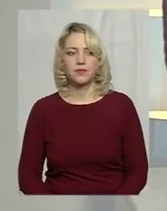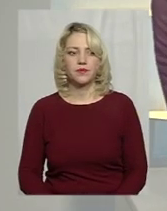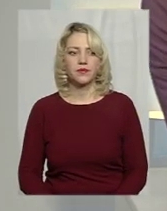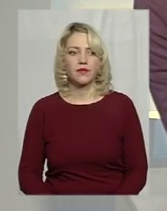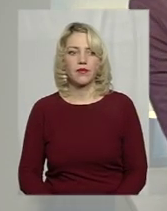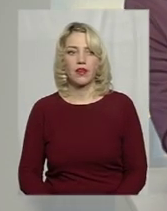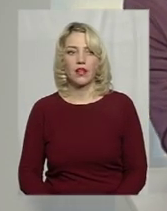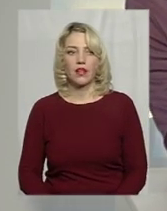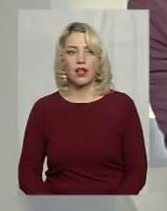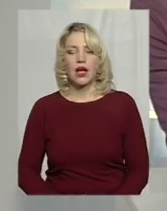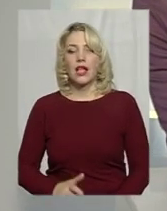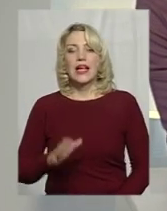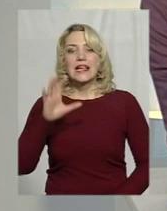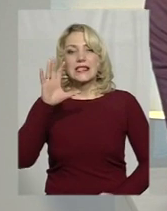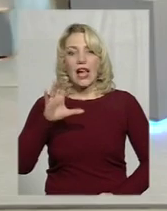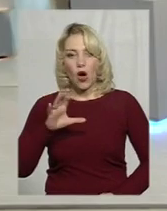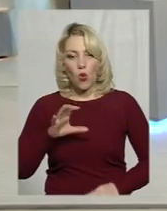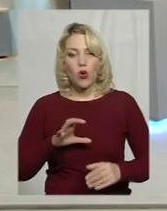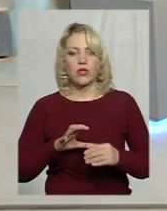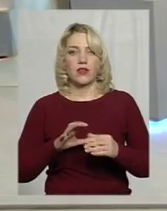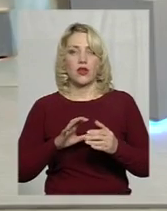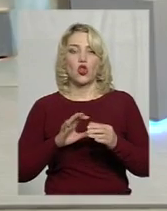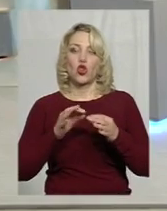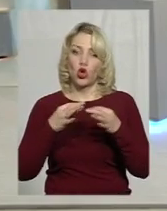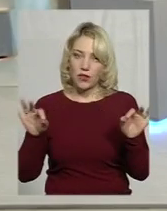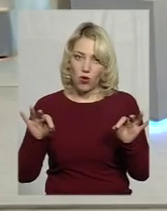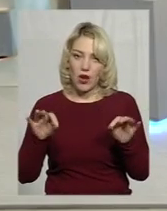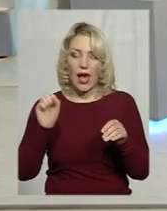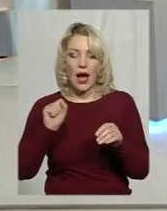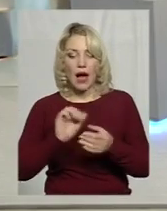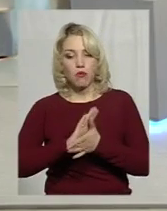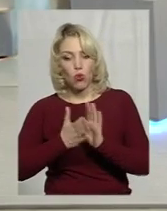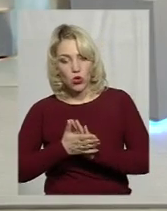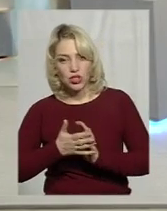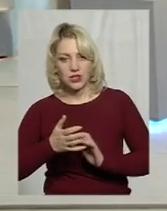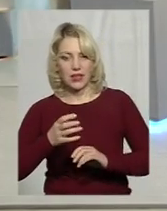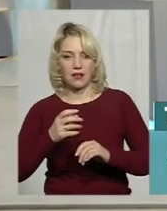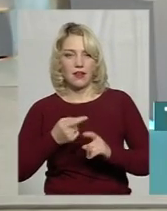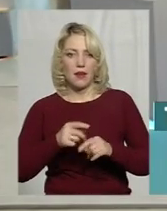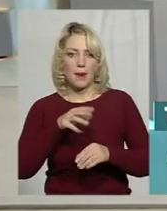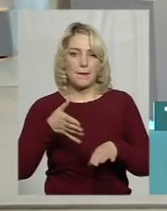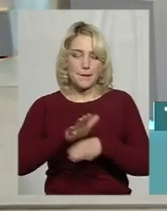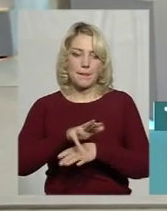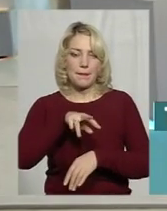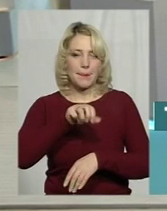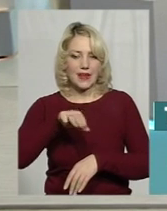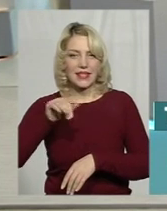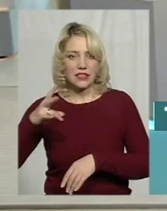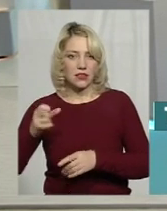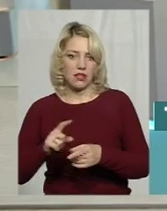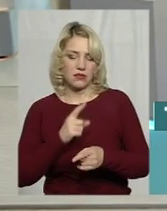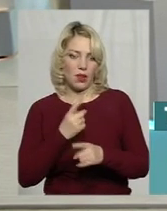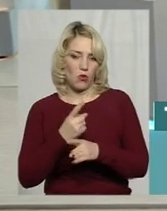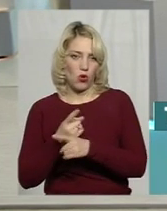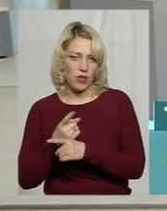Пане Ігорю, закон дозволяє, положення і наказ митниці забороняє цим ще двом пунктам здійснювати